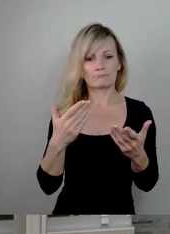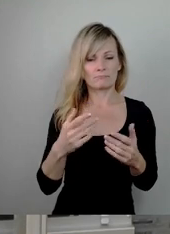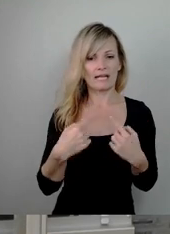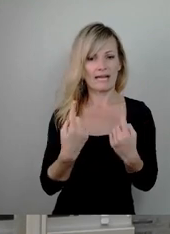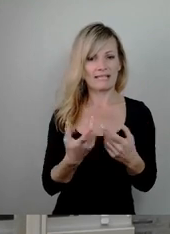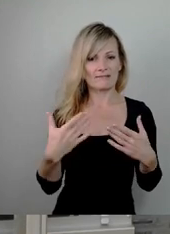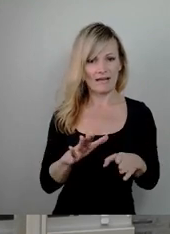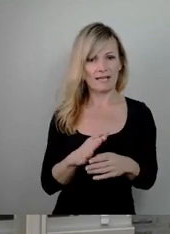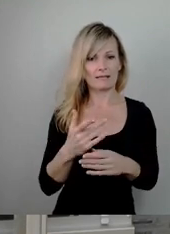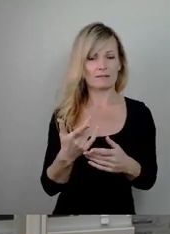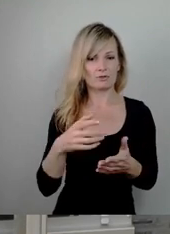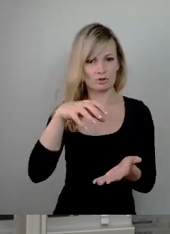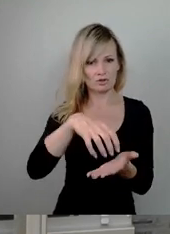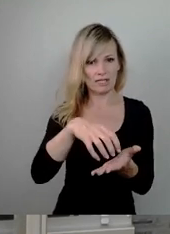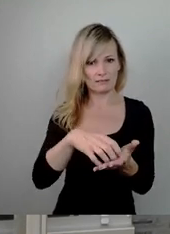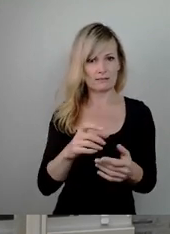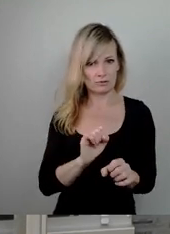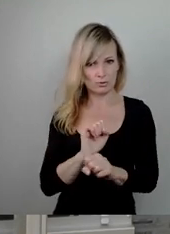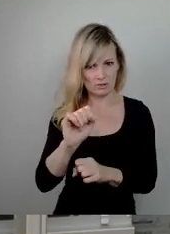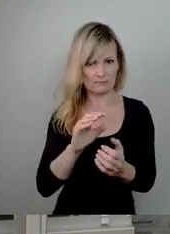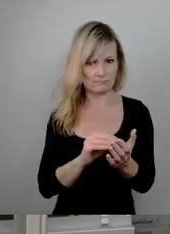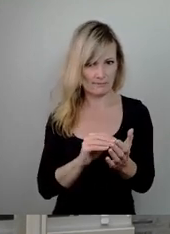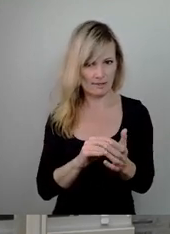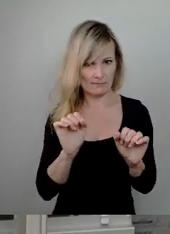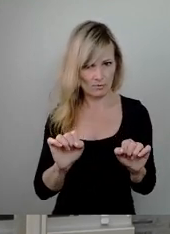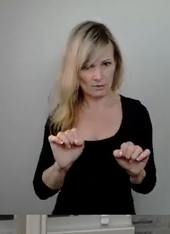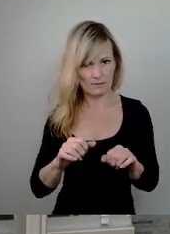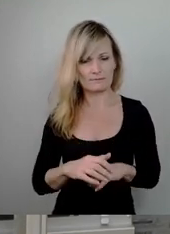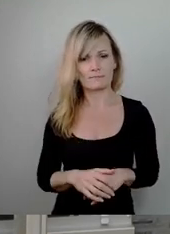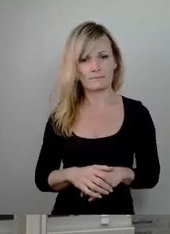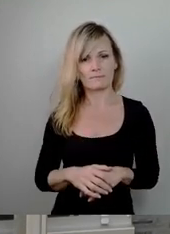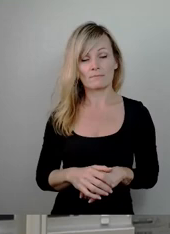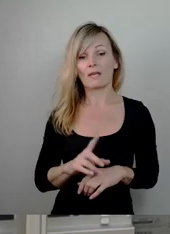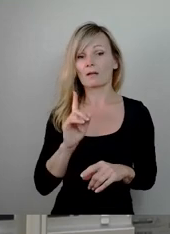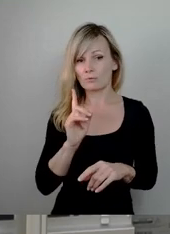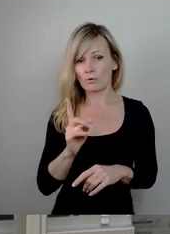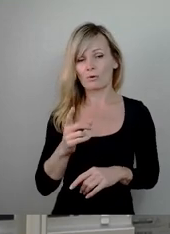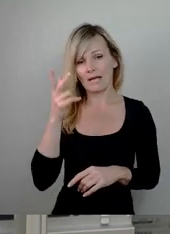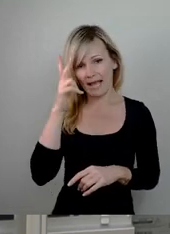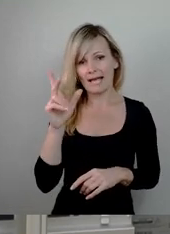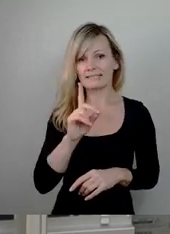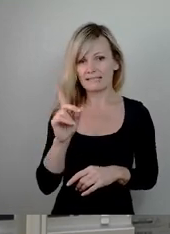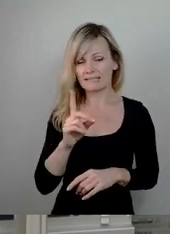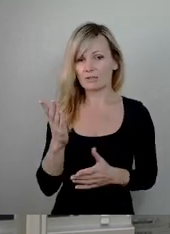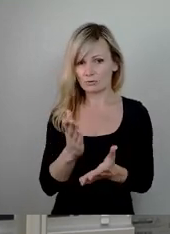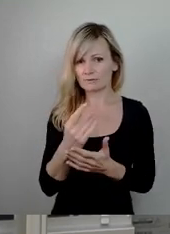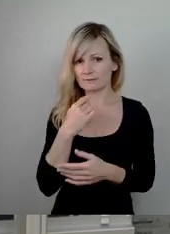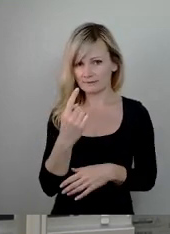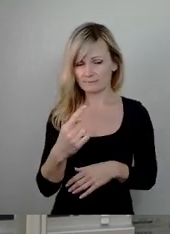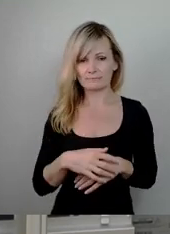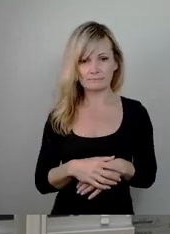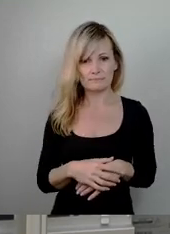Insbesondere haben sich aber, der Herr Dietze hat darauf hingewiesen, nach den Einträgen im Netzauftritt der Koordinierungsstelle